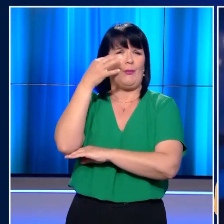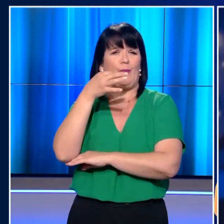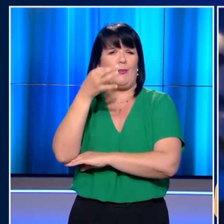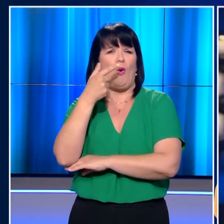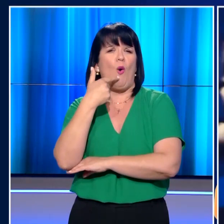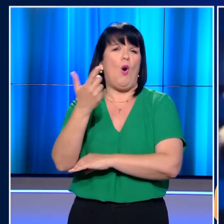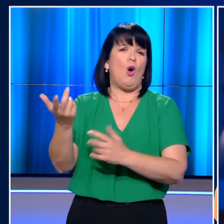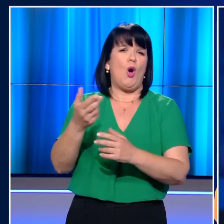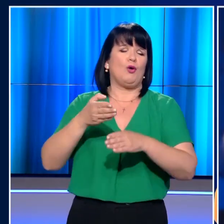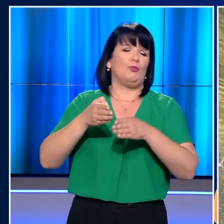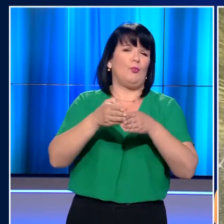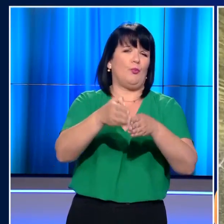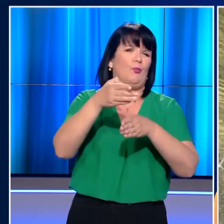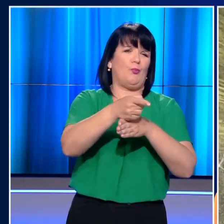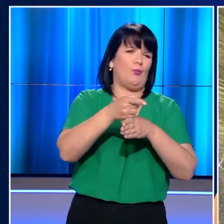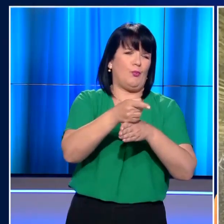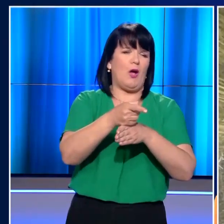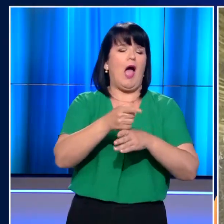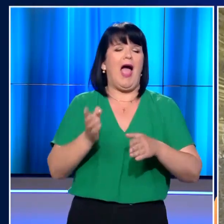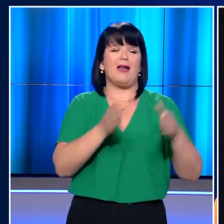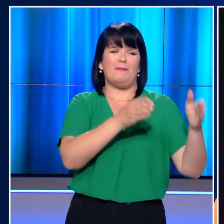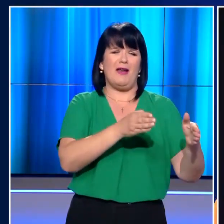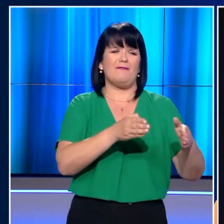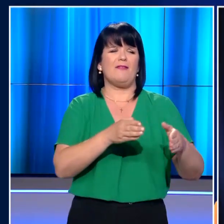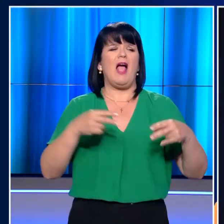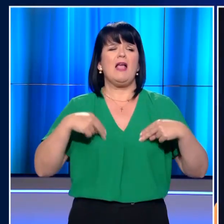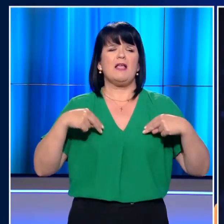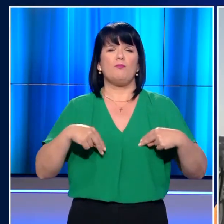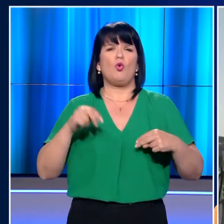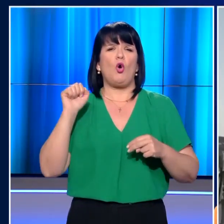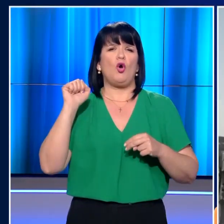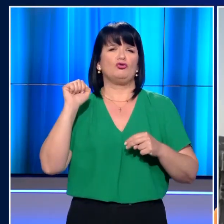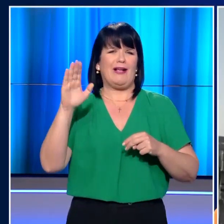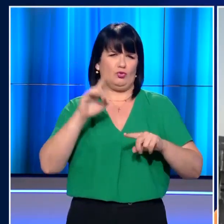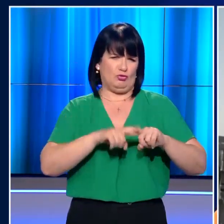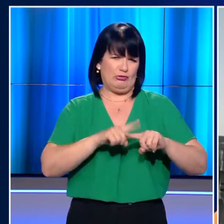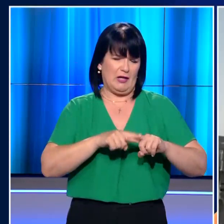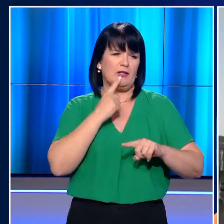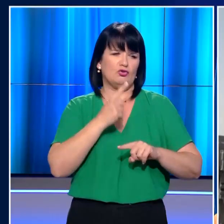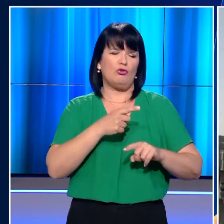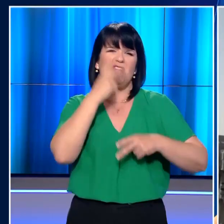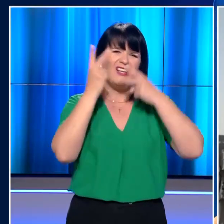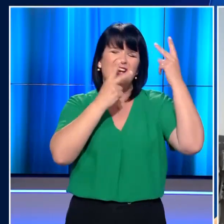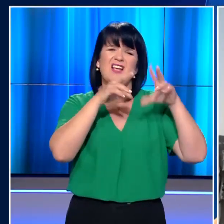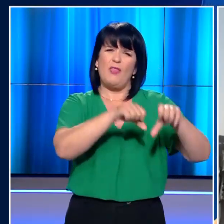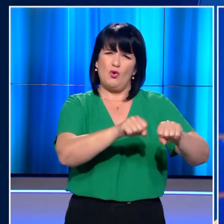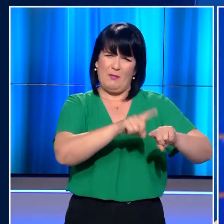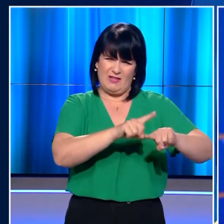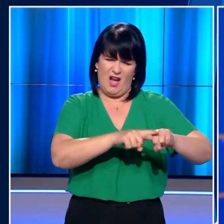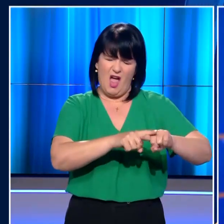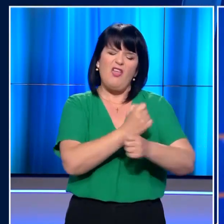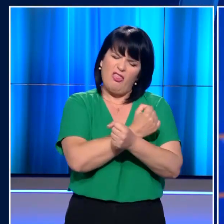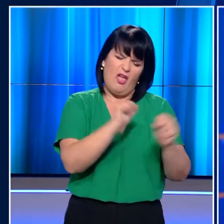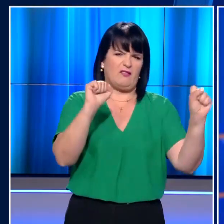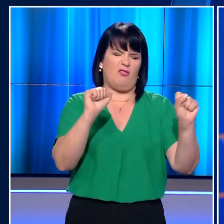την πολιτική του κανονιοφόρου. Η Ελλάδα θα αντιδράσει εάν αμφισβητηθούν τα κυριαρχικά της δικαιώματα, ξεκαθάρισε ο Υπουργός Εθνικής Άμυνας Νίκος Παναγιωτόπουλος. Η